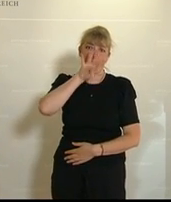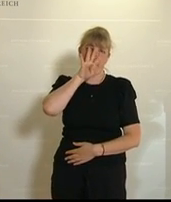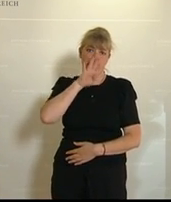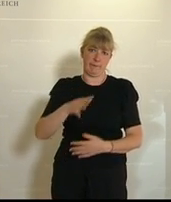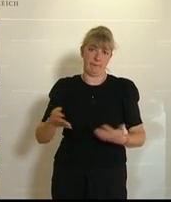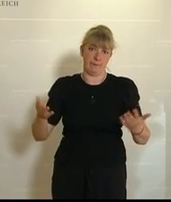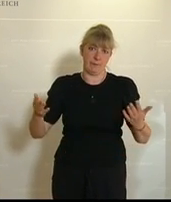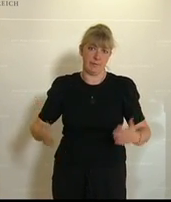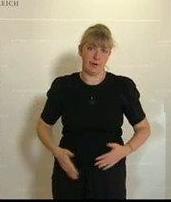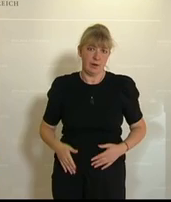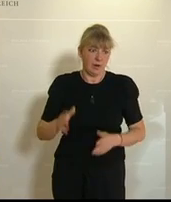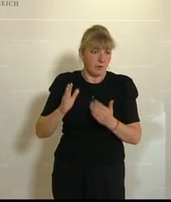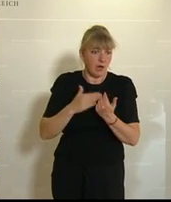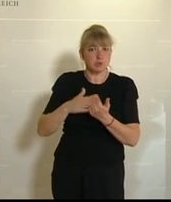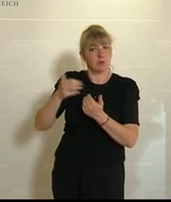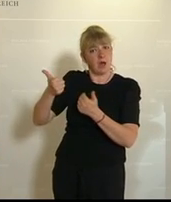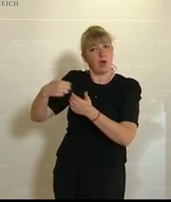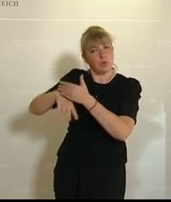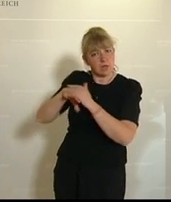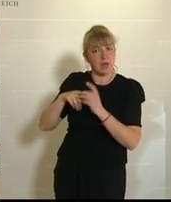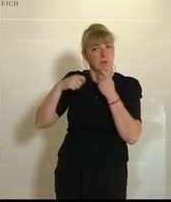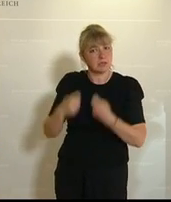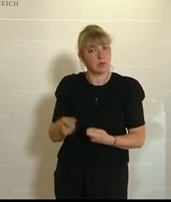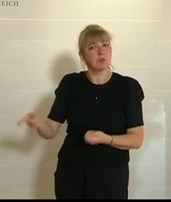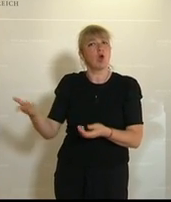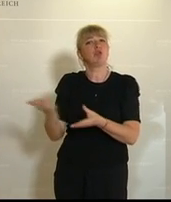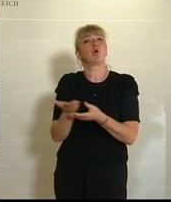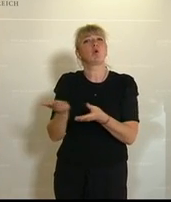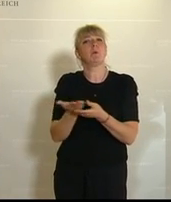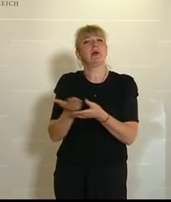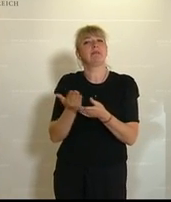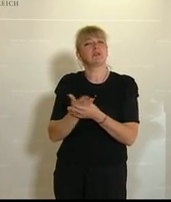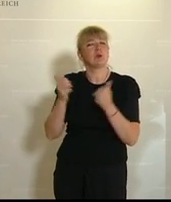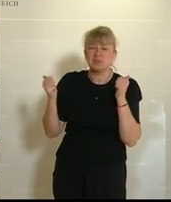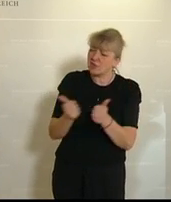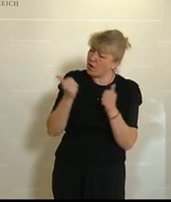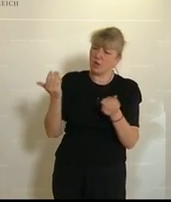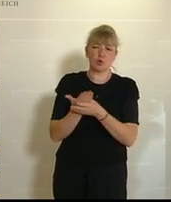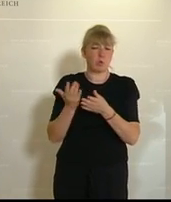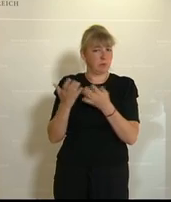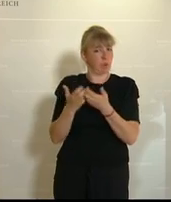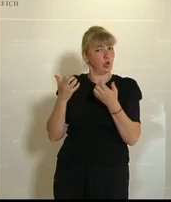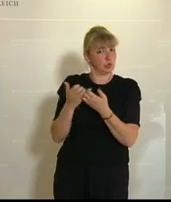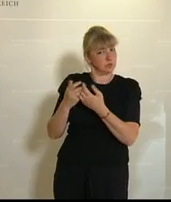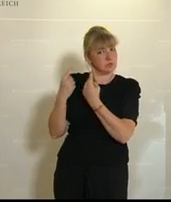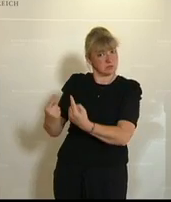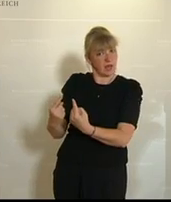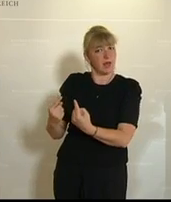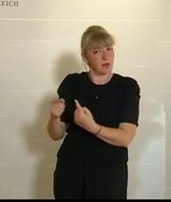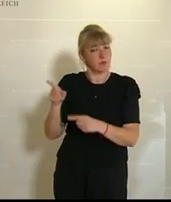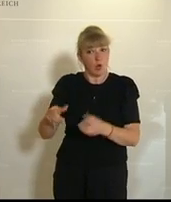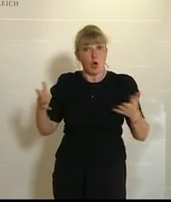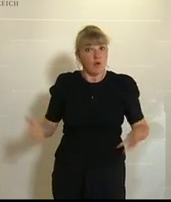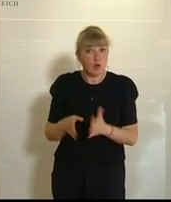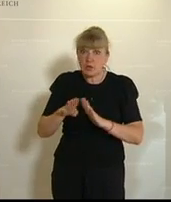gibt unter anderem einige Unternehmer, die Dokumentationen, tolle Dokumentationen produzieren und hier in diesem